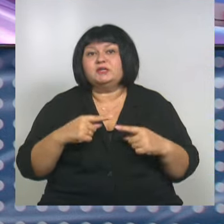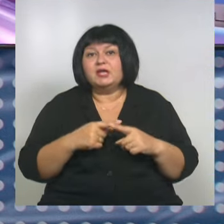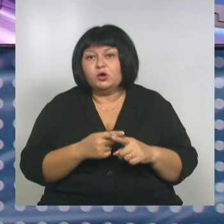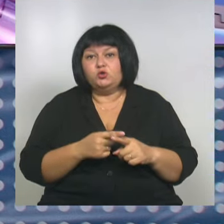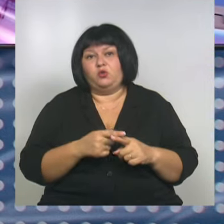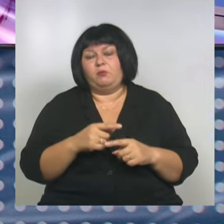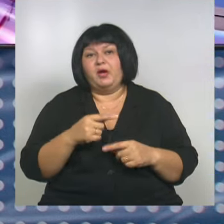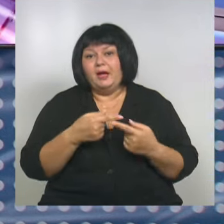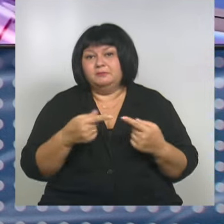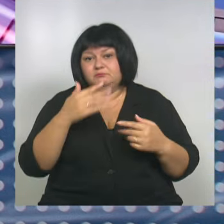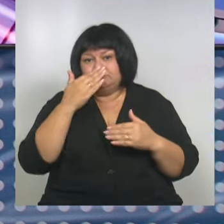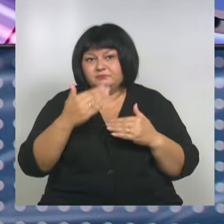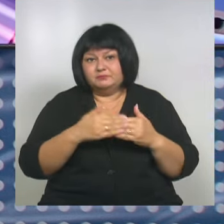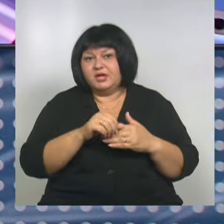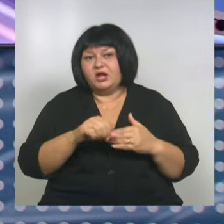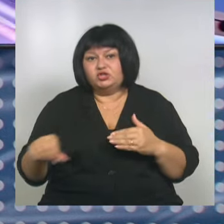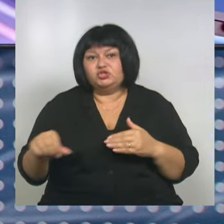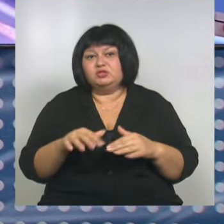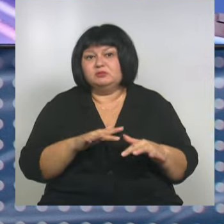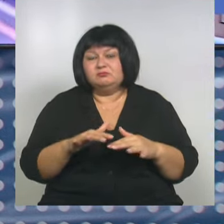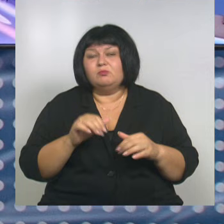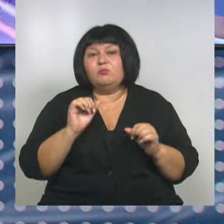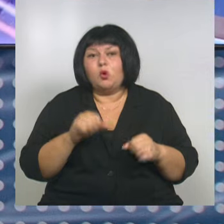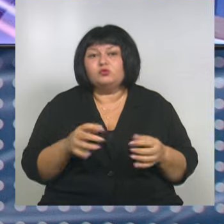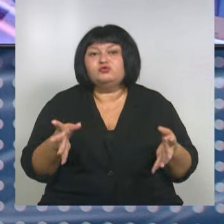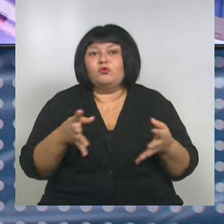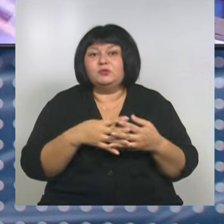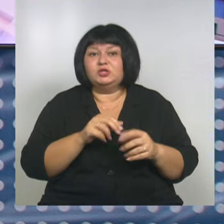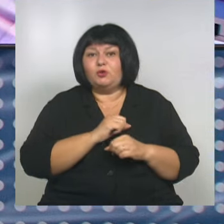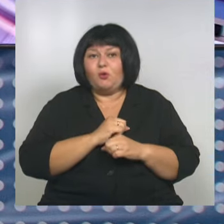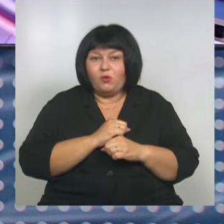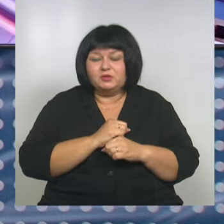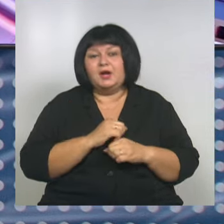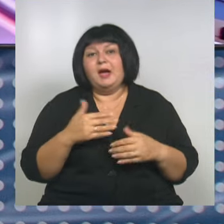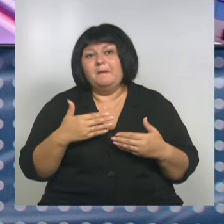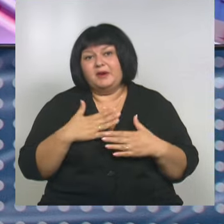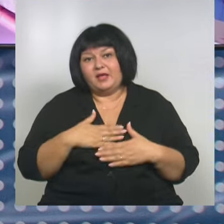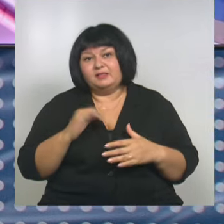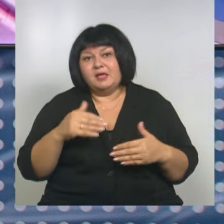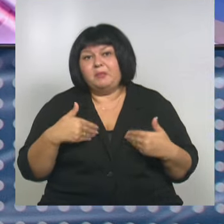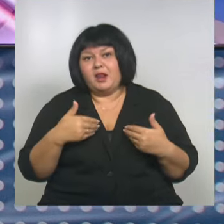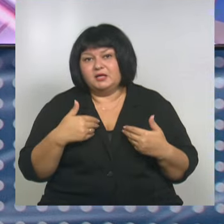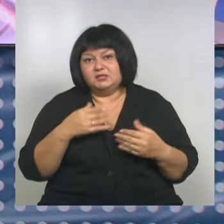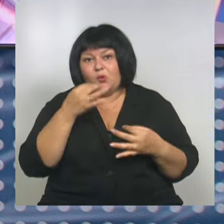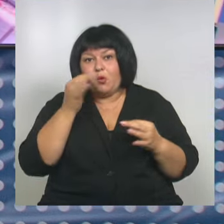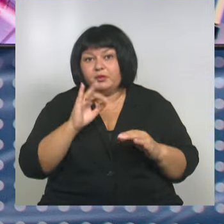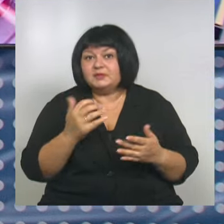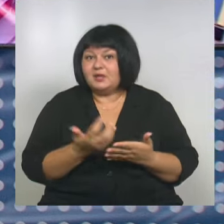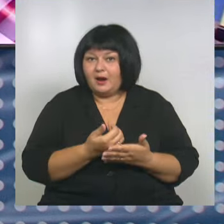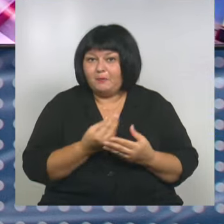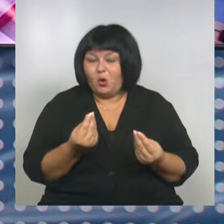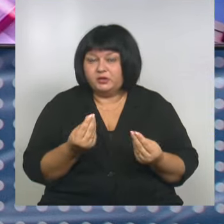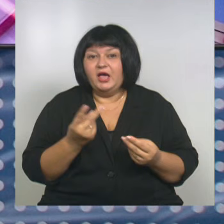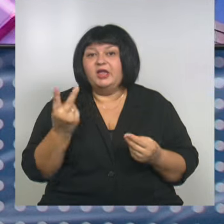всего из приграничных муниципалитетов, могут совместить приятный отдых с полезным опытом и даже заработать. Две недели